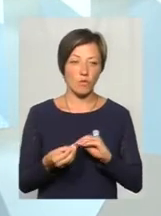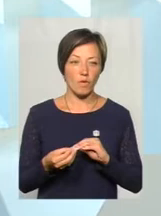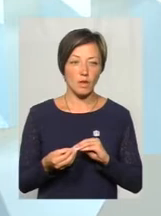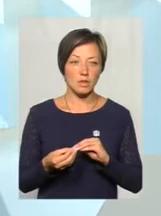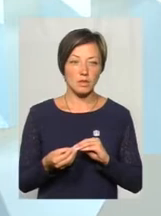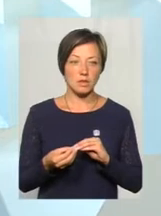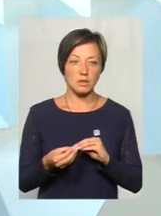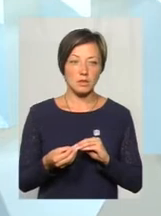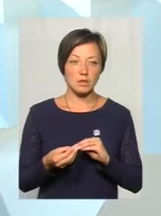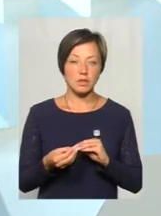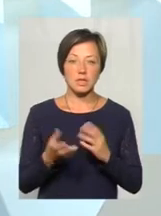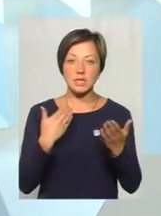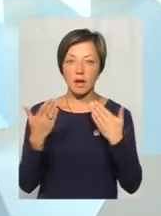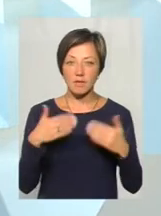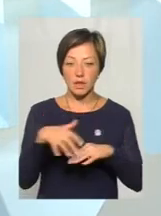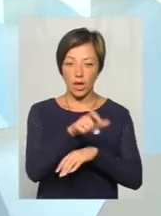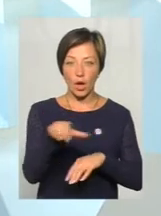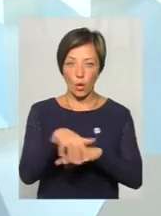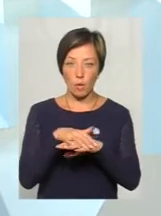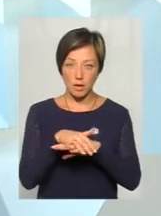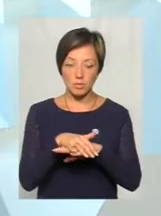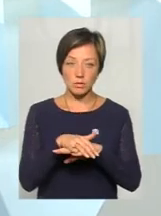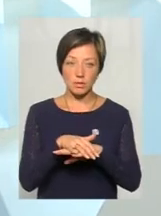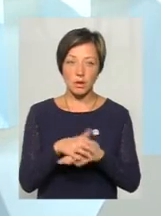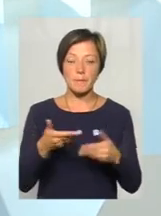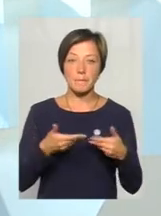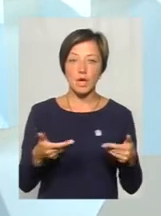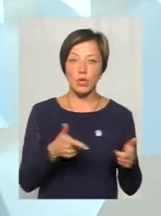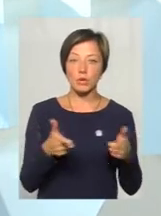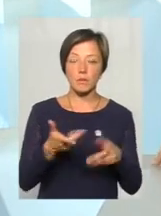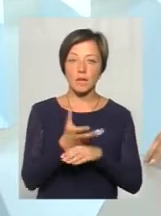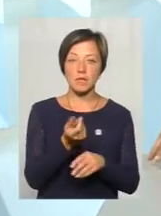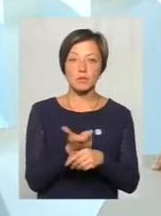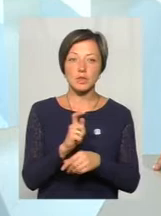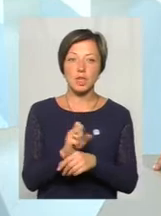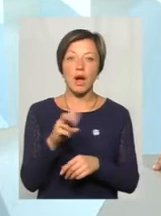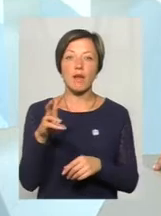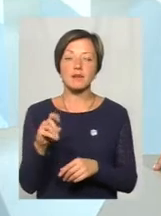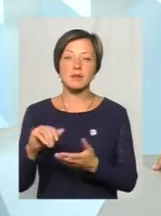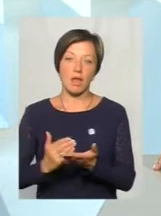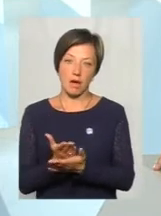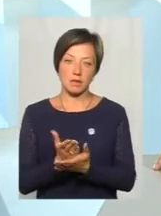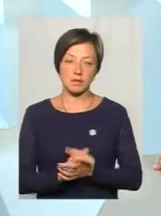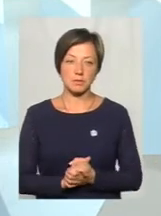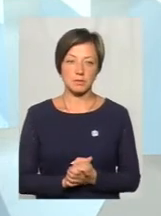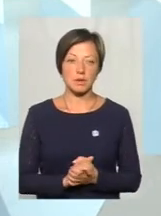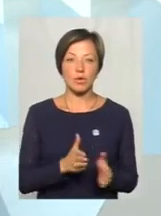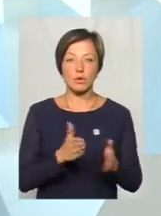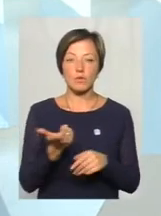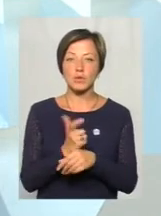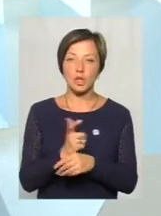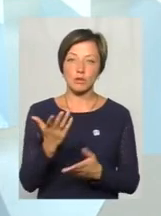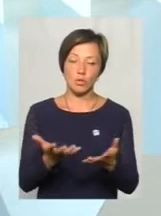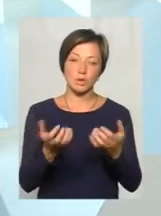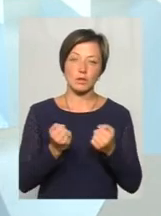ставлення громадськості, ми готові платити більше, але за якість. Ми готові платити більше,